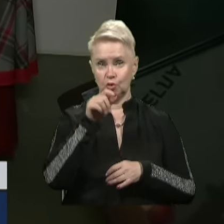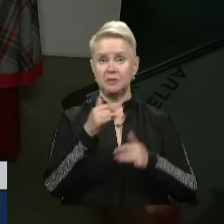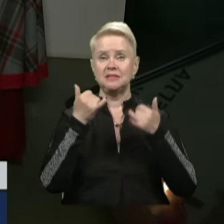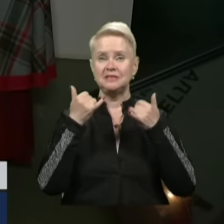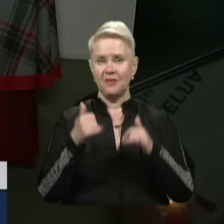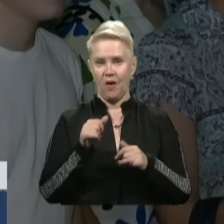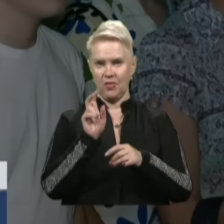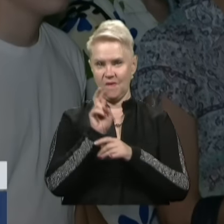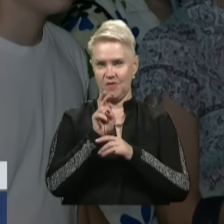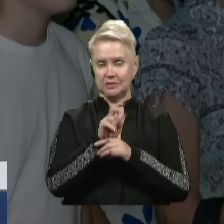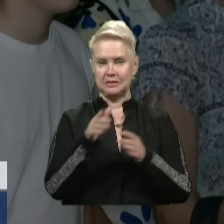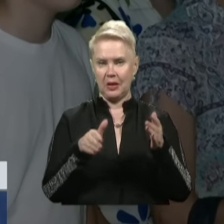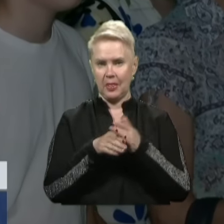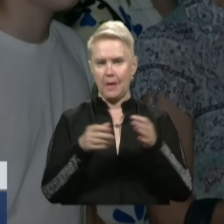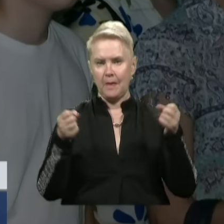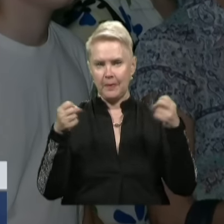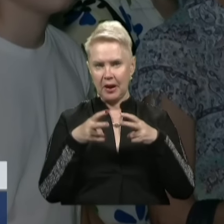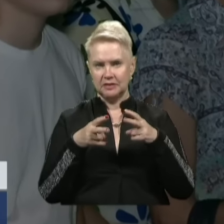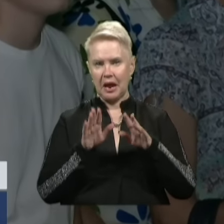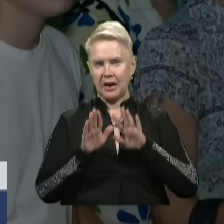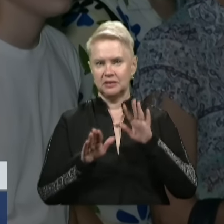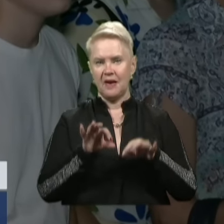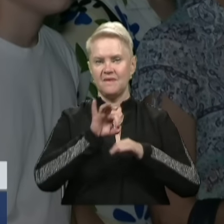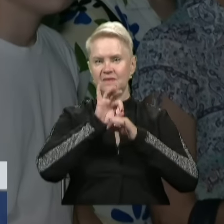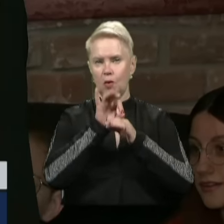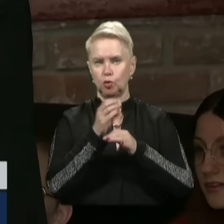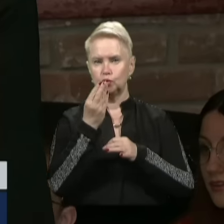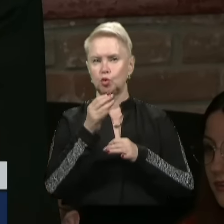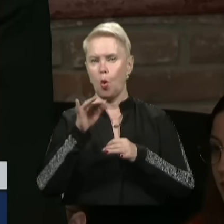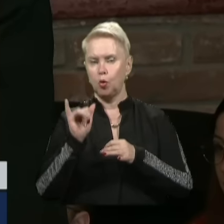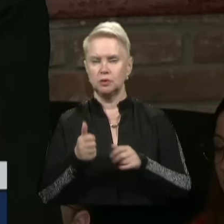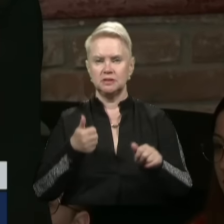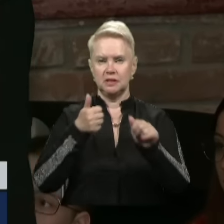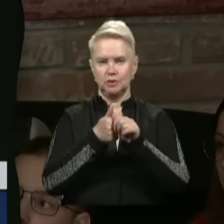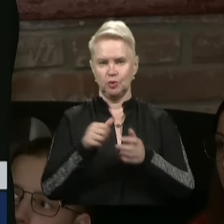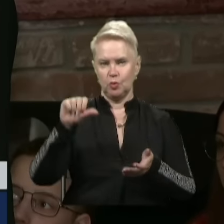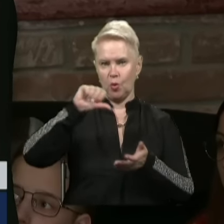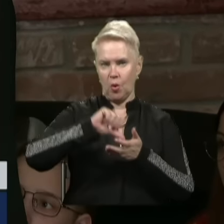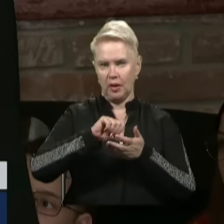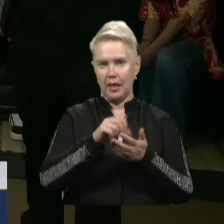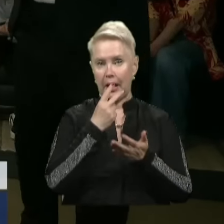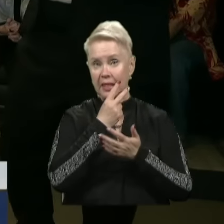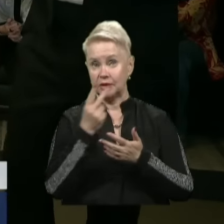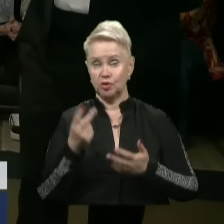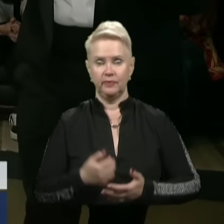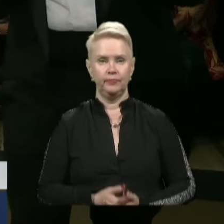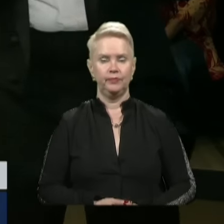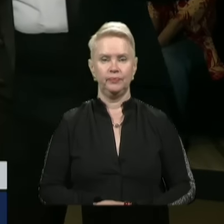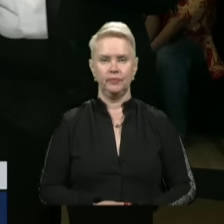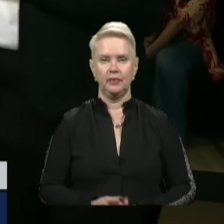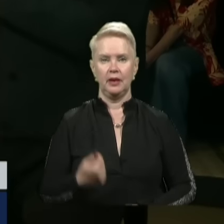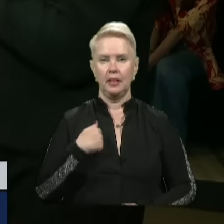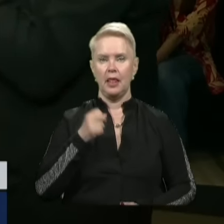здивувати, відвідувачів за допомогою професійного режисера влаштували шоу, залучивши до участі глядачів. Як